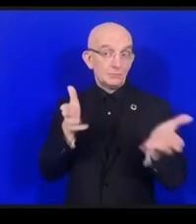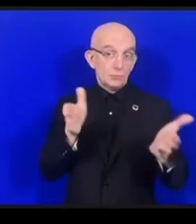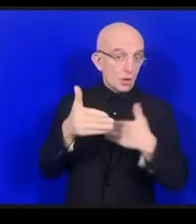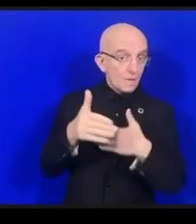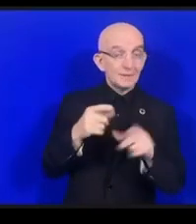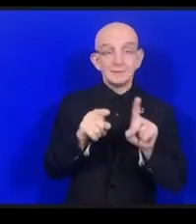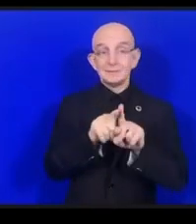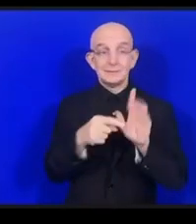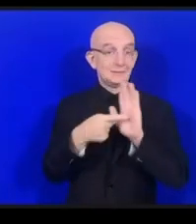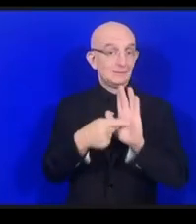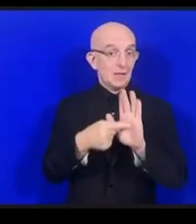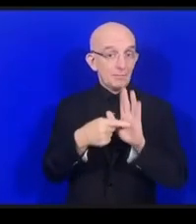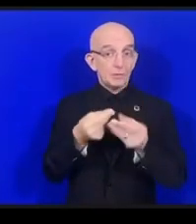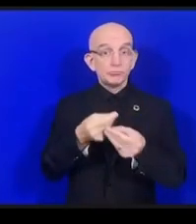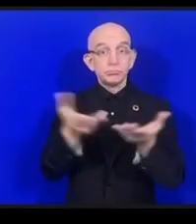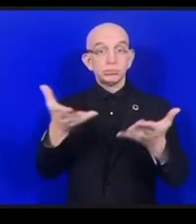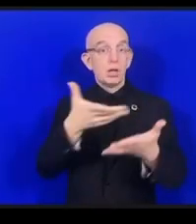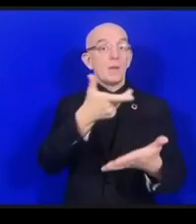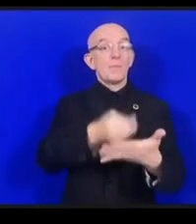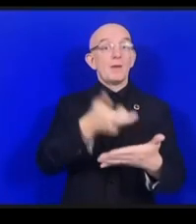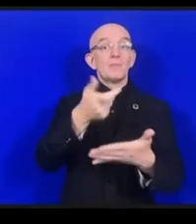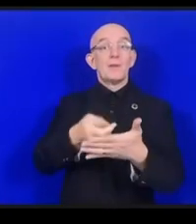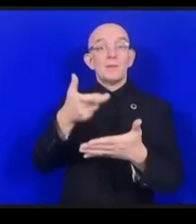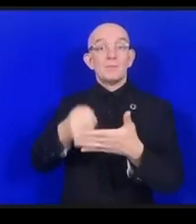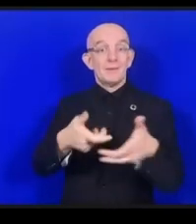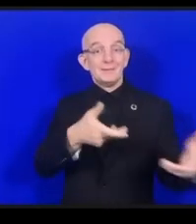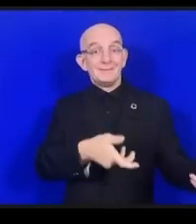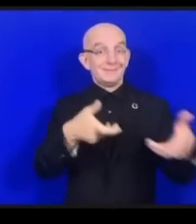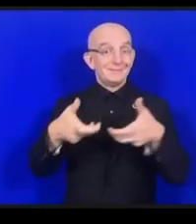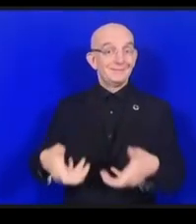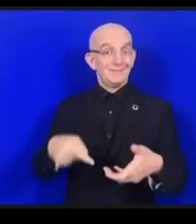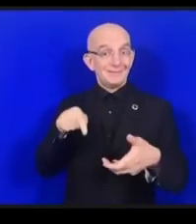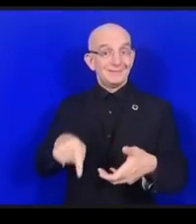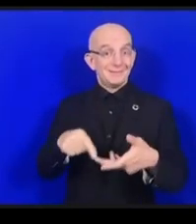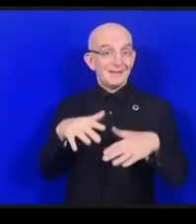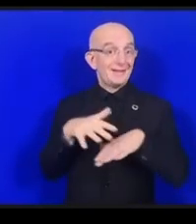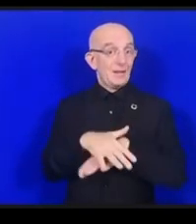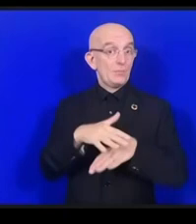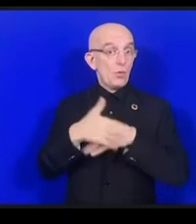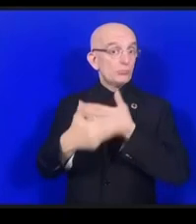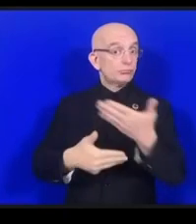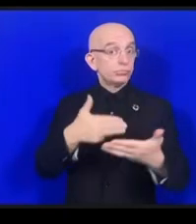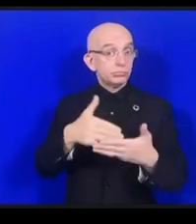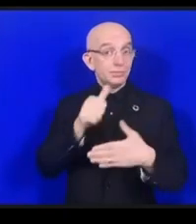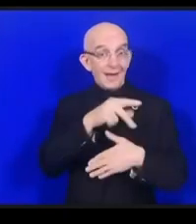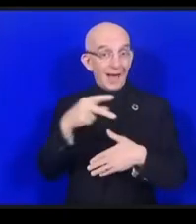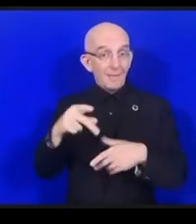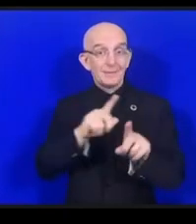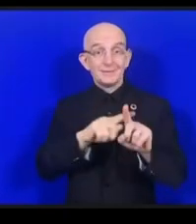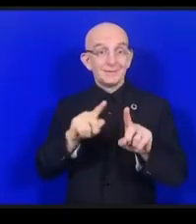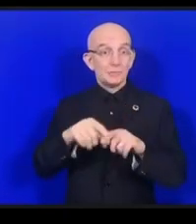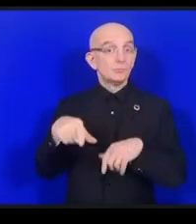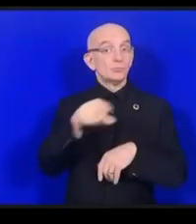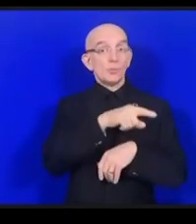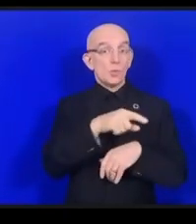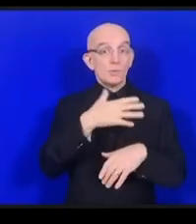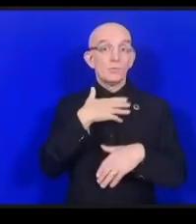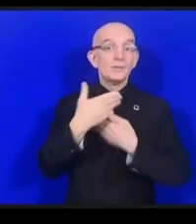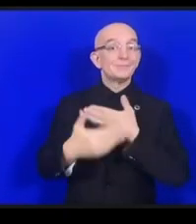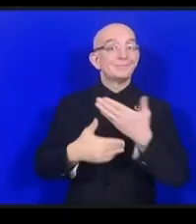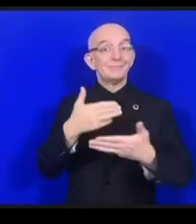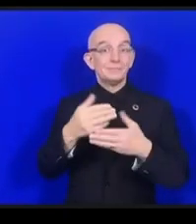具体的なあるいは特定の規定がないんですつまり買うもの調達するもの